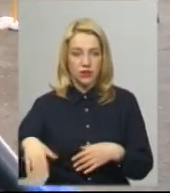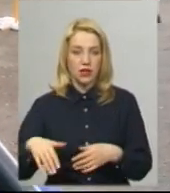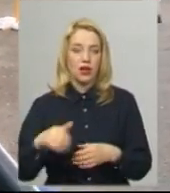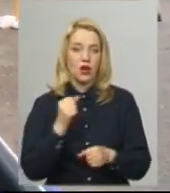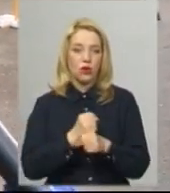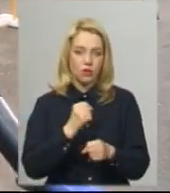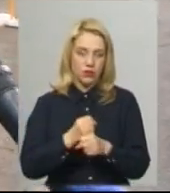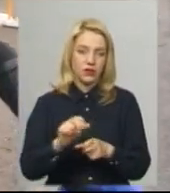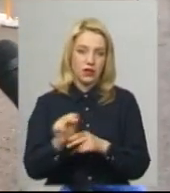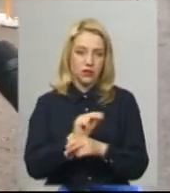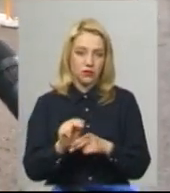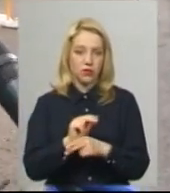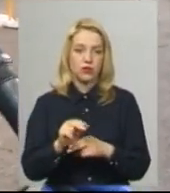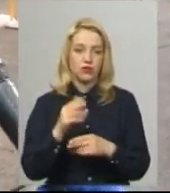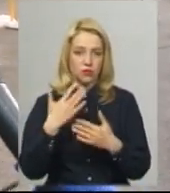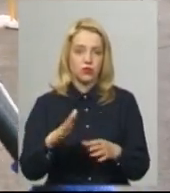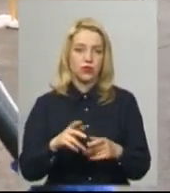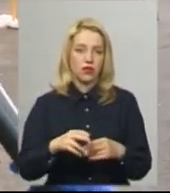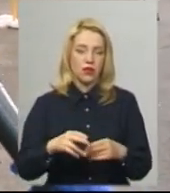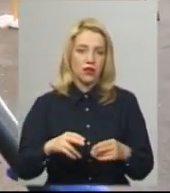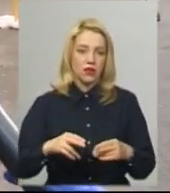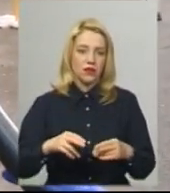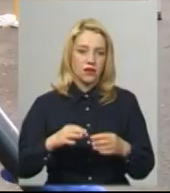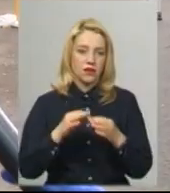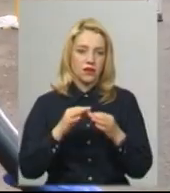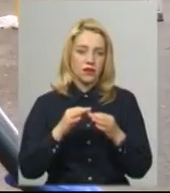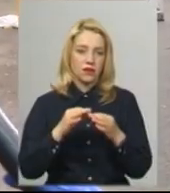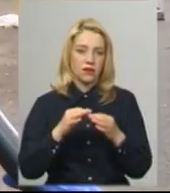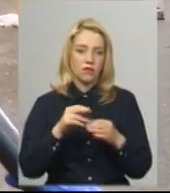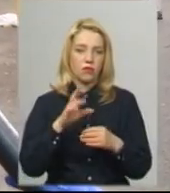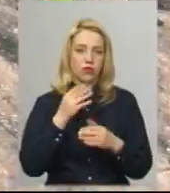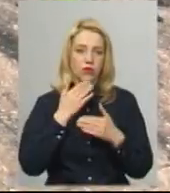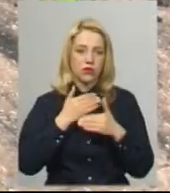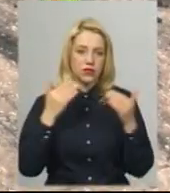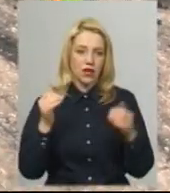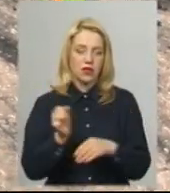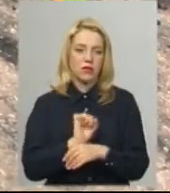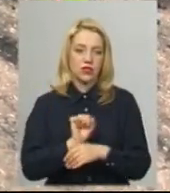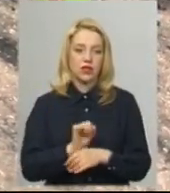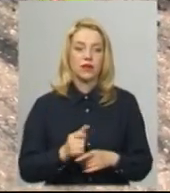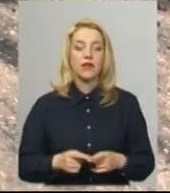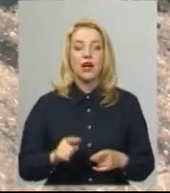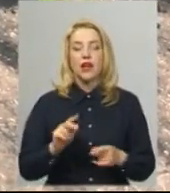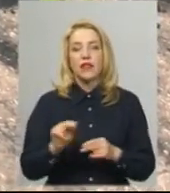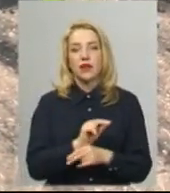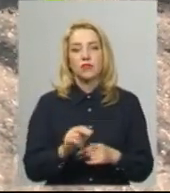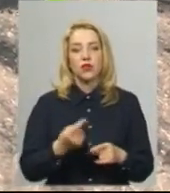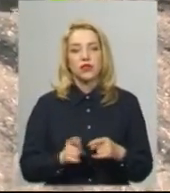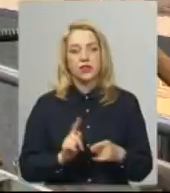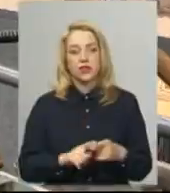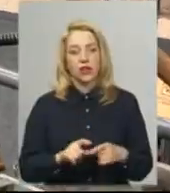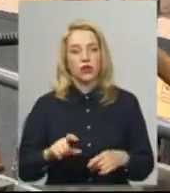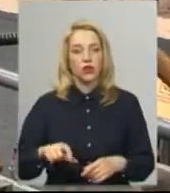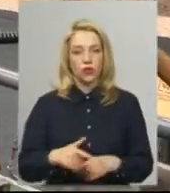дорожніх, там вже регулюється по останній машині, бо потік дуже маленький. На ремонт цієї ділянки дороги Н03